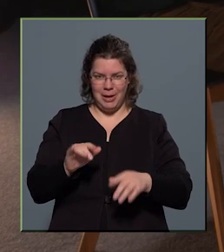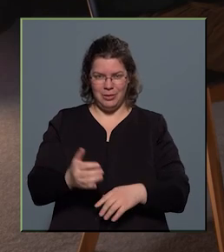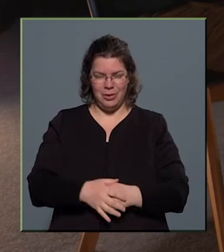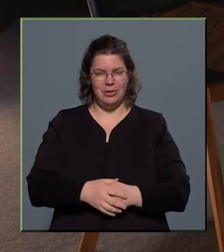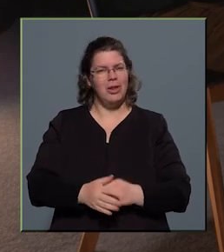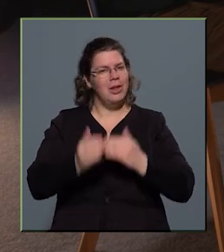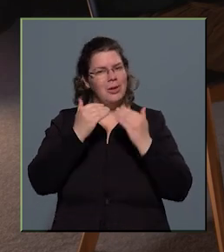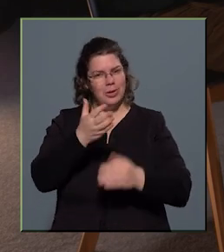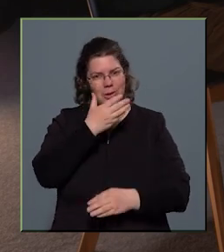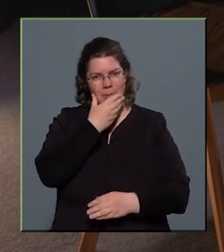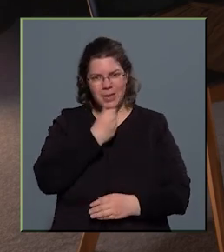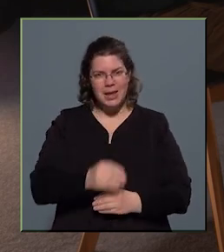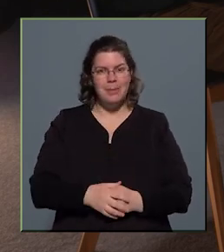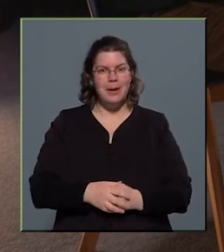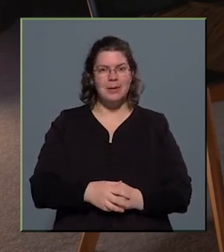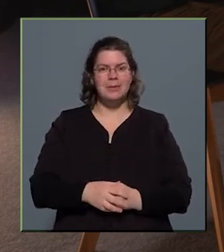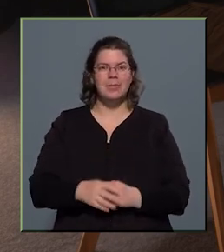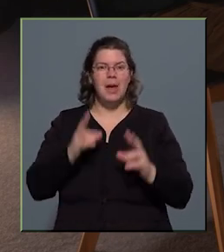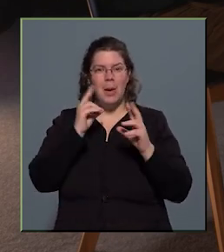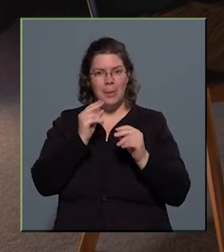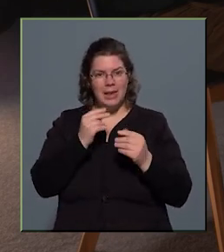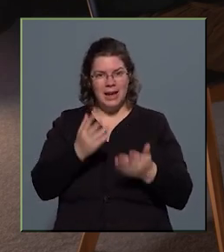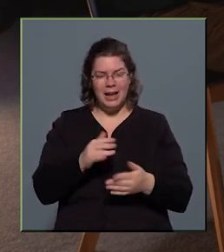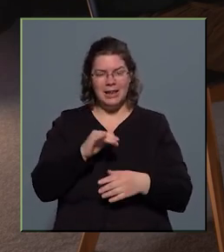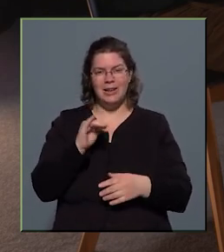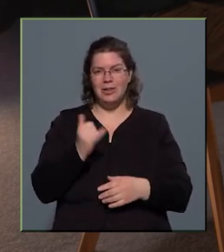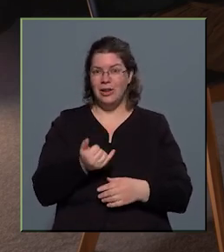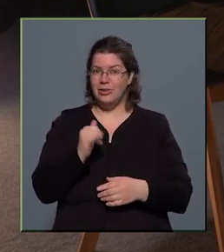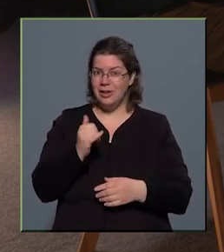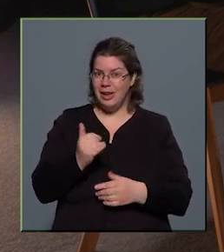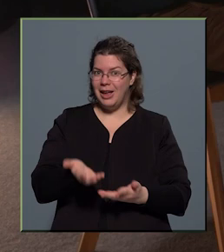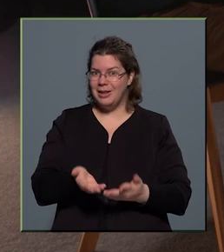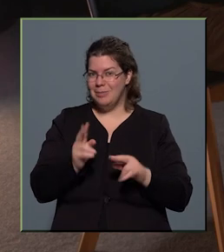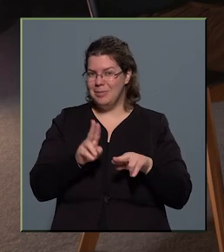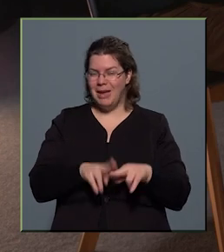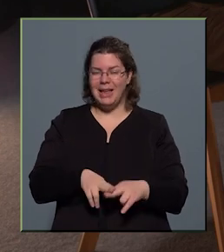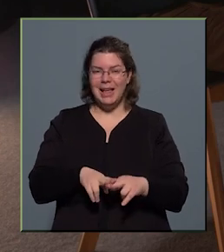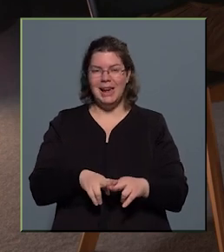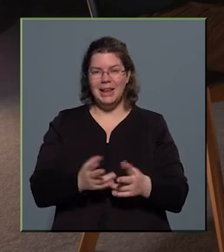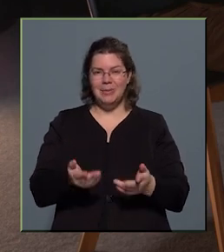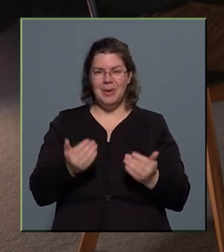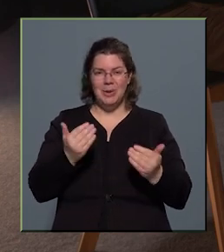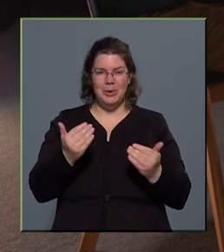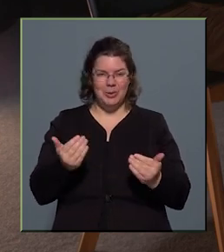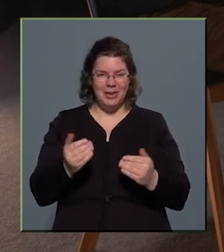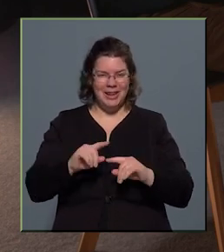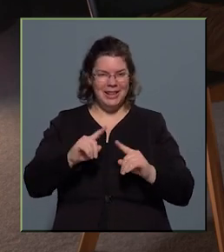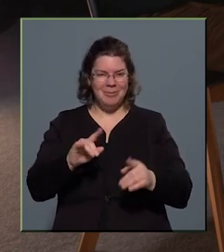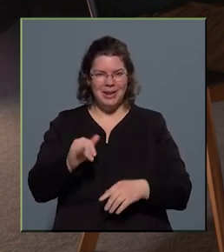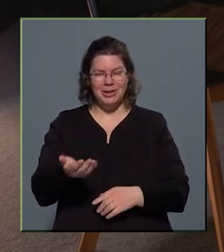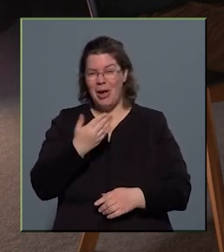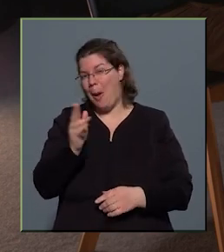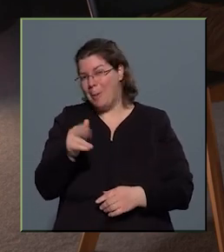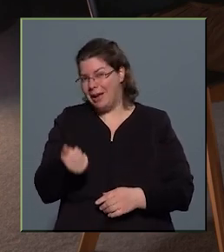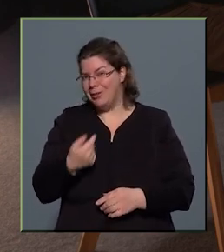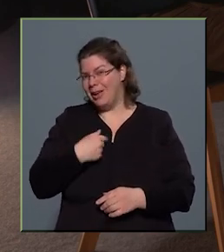Köszönöm szépen a beszélgetést, és igen, ezt megígérhetem, hogy üdvözölhettek máskor is. Ha meghívtak,